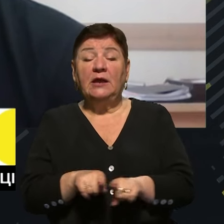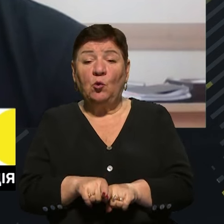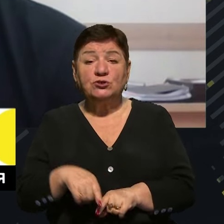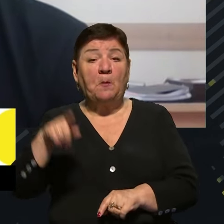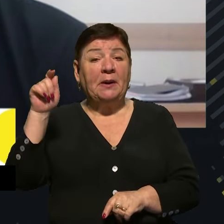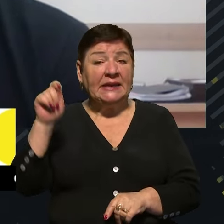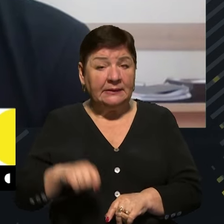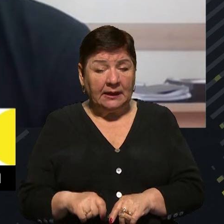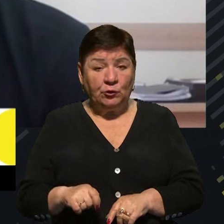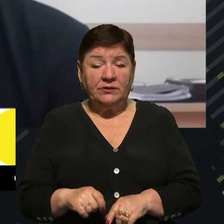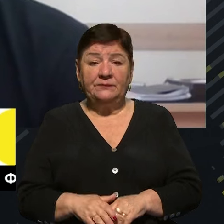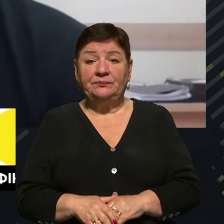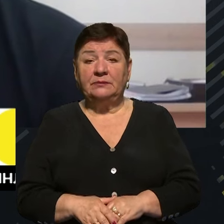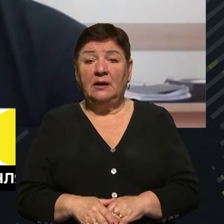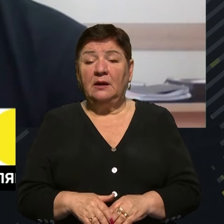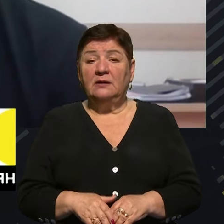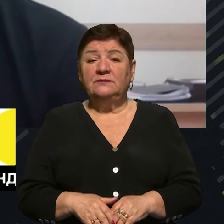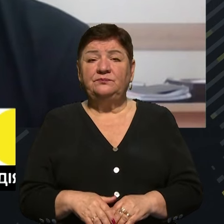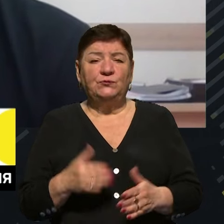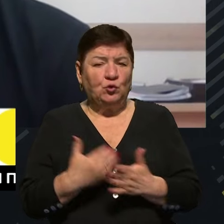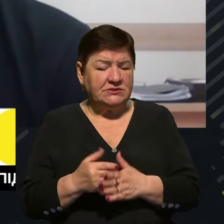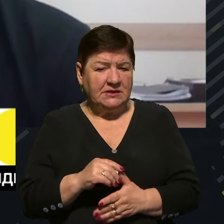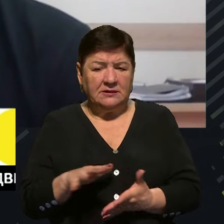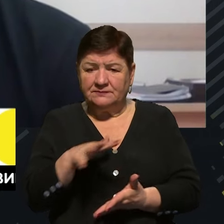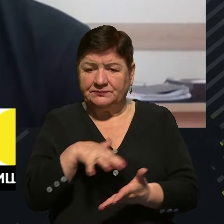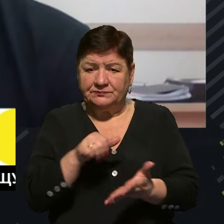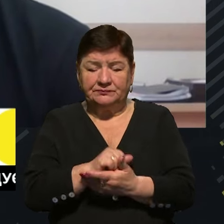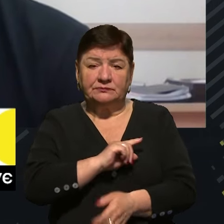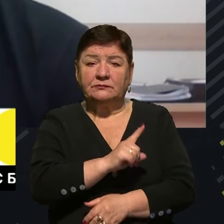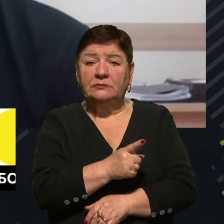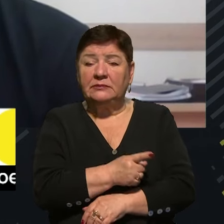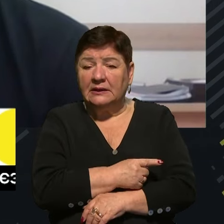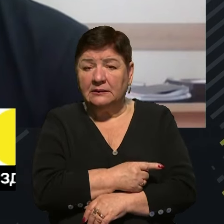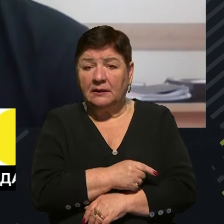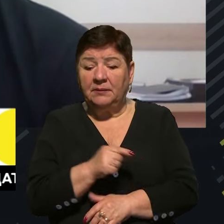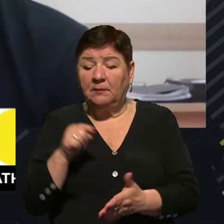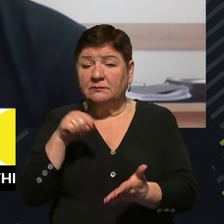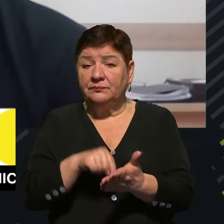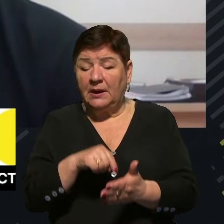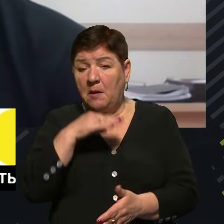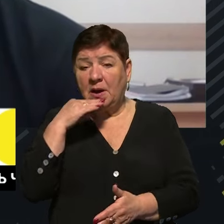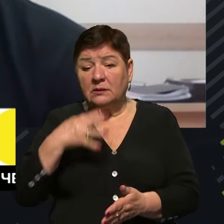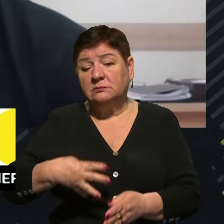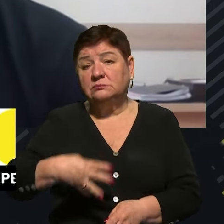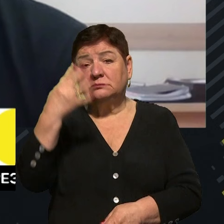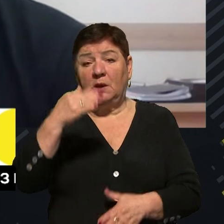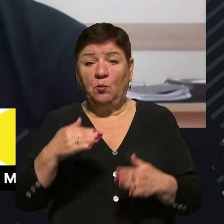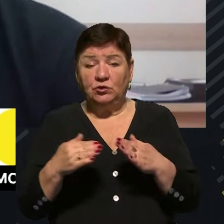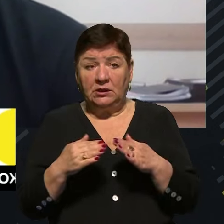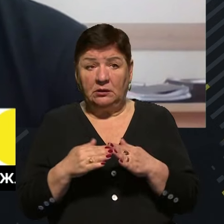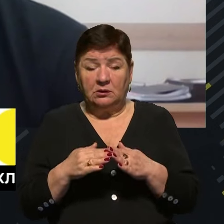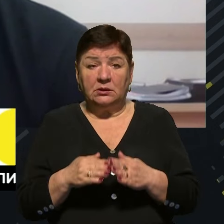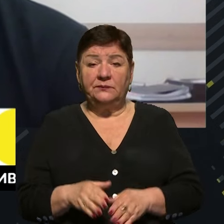прилітають, це досить руйнівна сила. При потраплянні в багатоповерховий будинок,